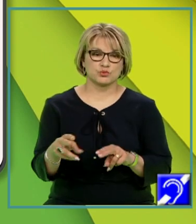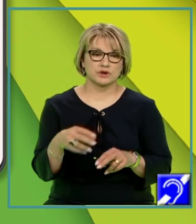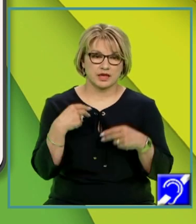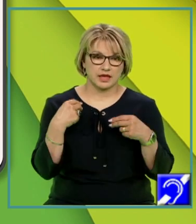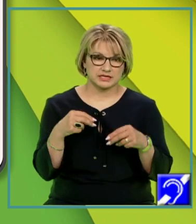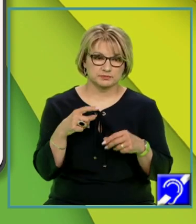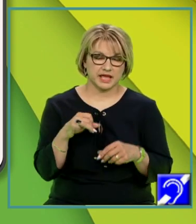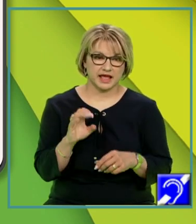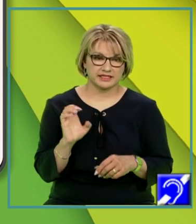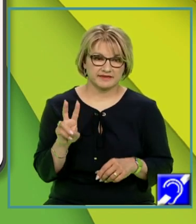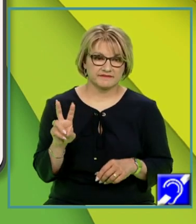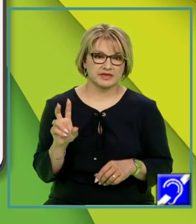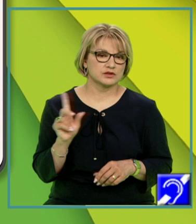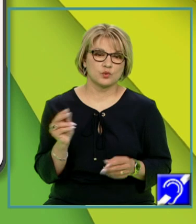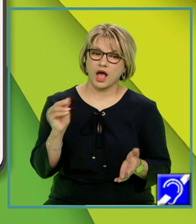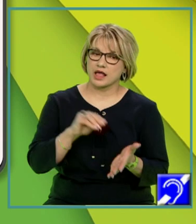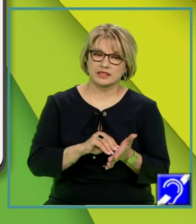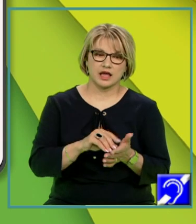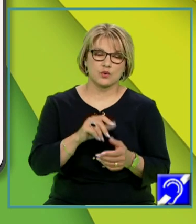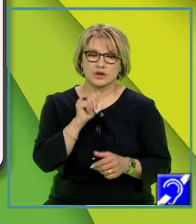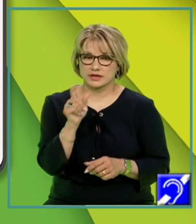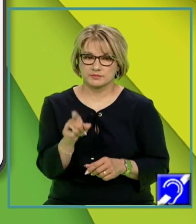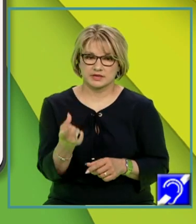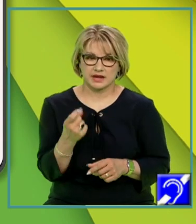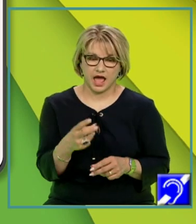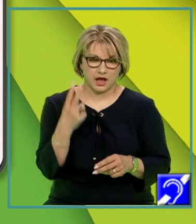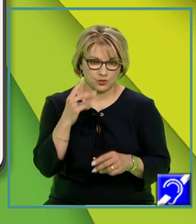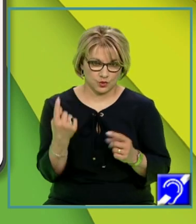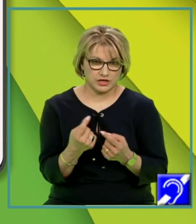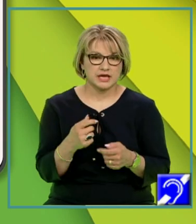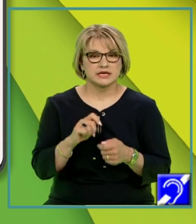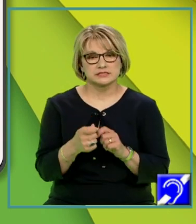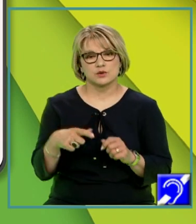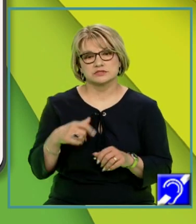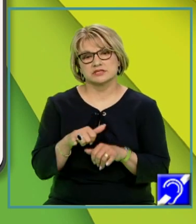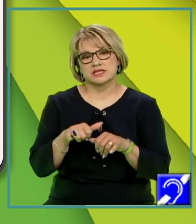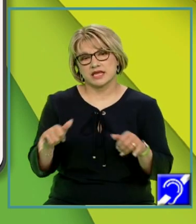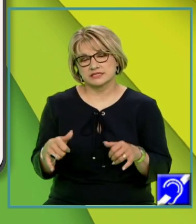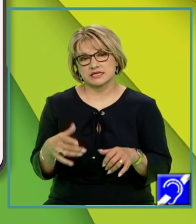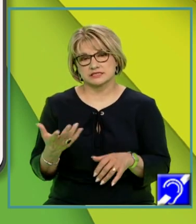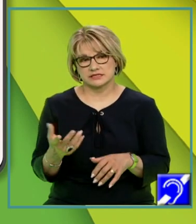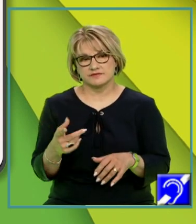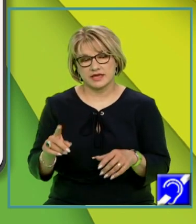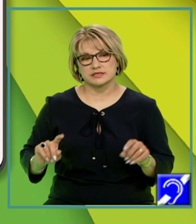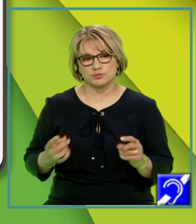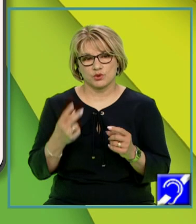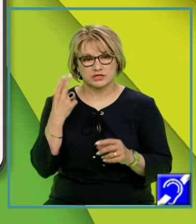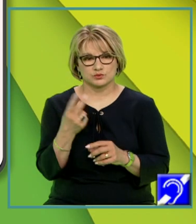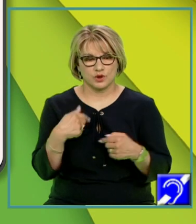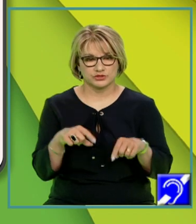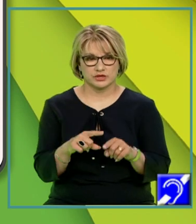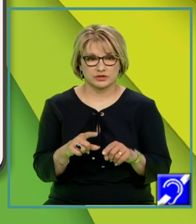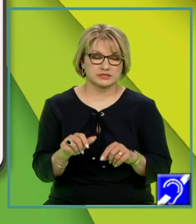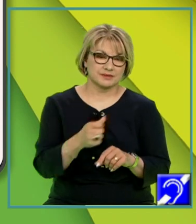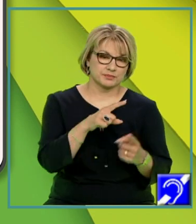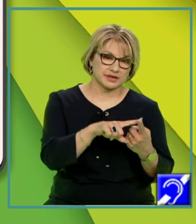adică nu adaugă nimic la conținutul cunoașterii, fie extensive. Cu alte cuvinte, sporesc cunoașterea noastră. Primele